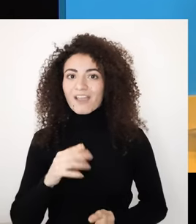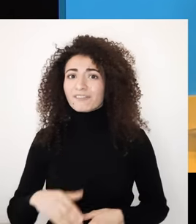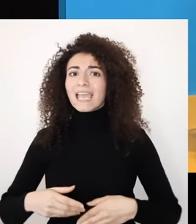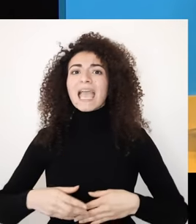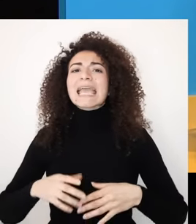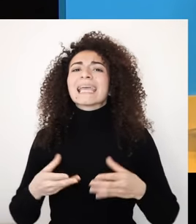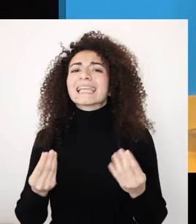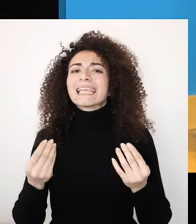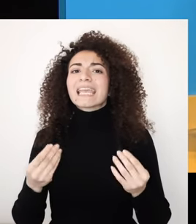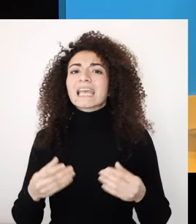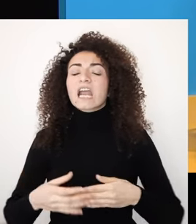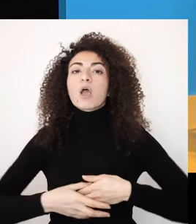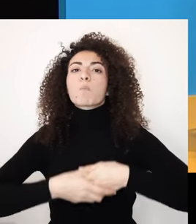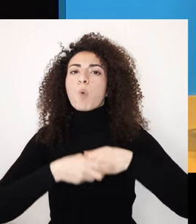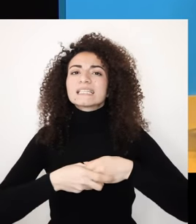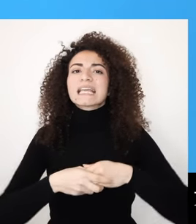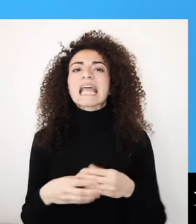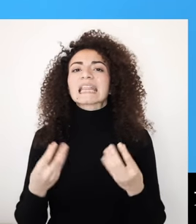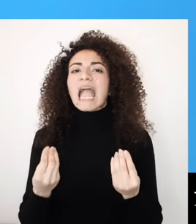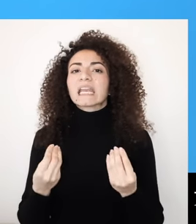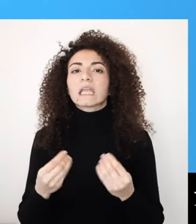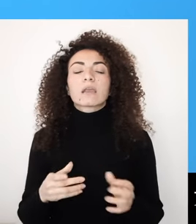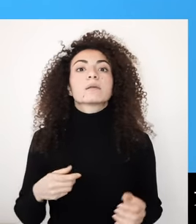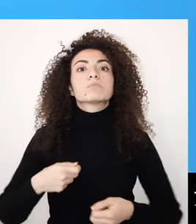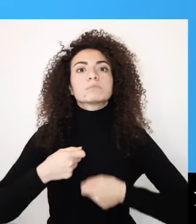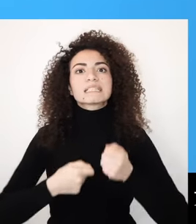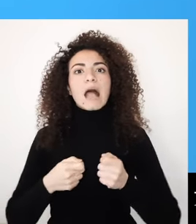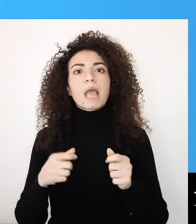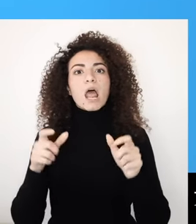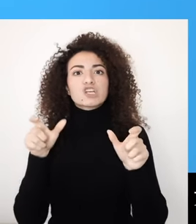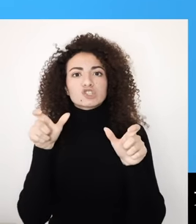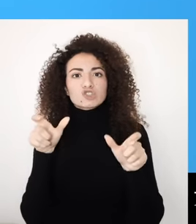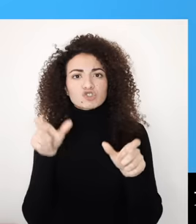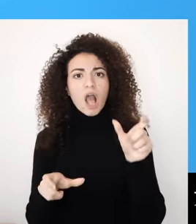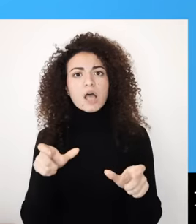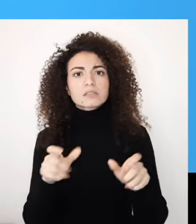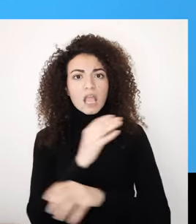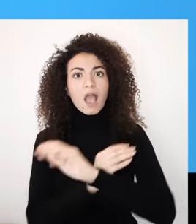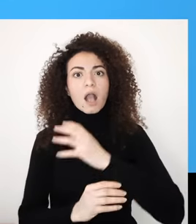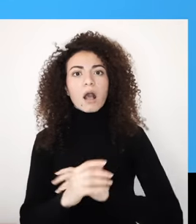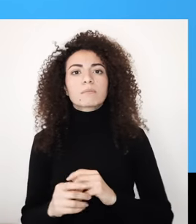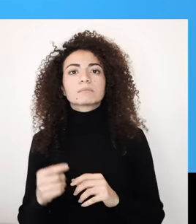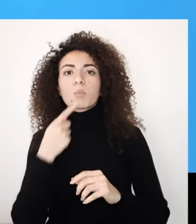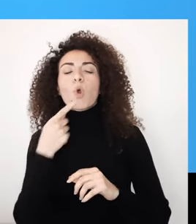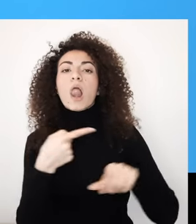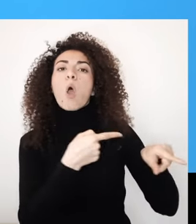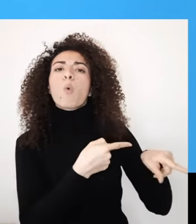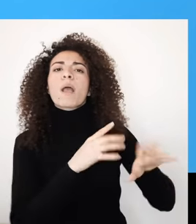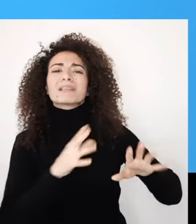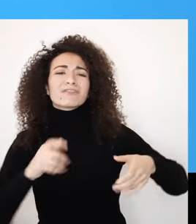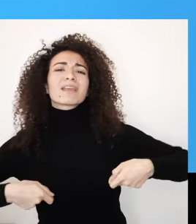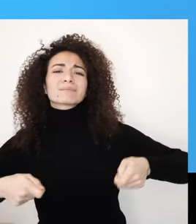تلجألة للأسف بعض المؤسسات الخيرية مثلاً عوضاً عن تقديم الكرسي المتحرك كرمز الاستقلالية